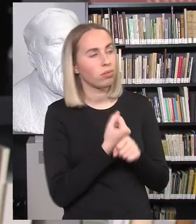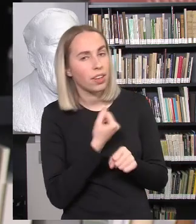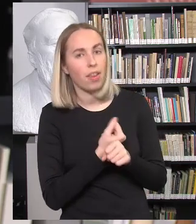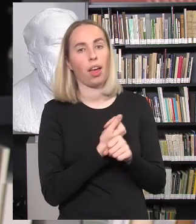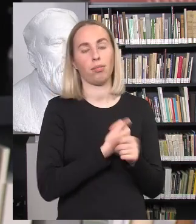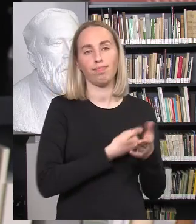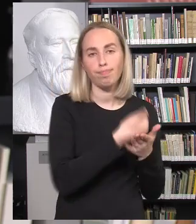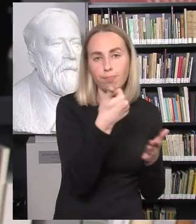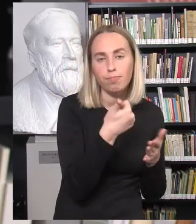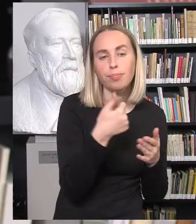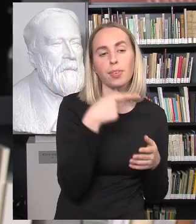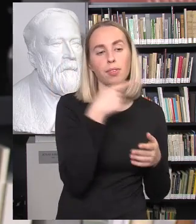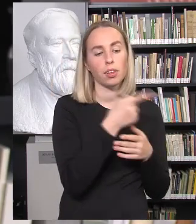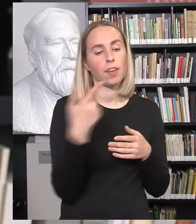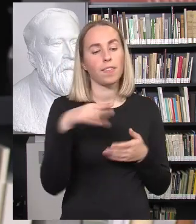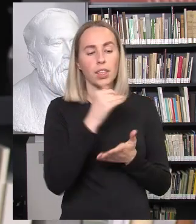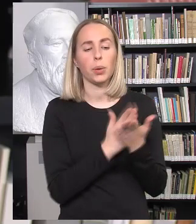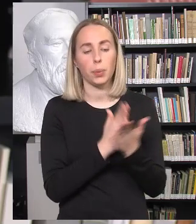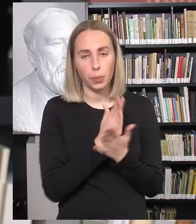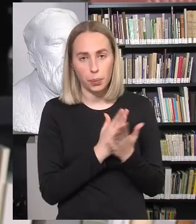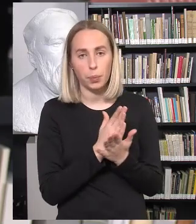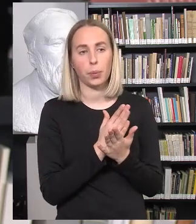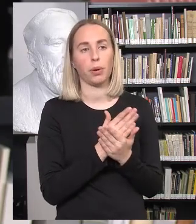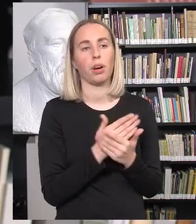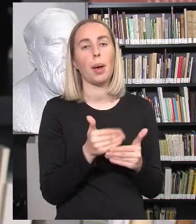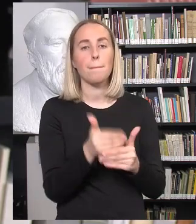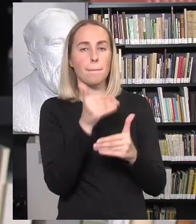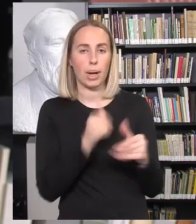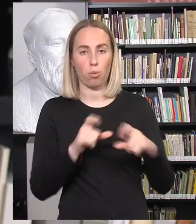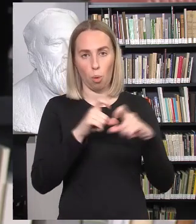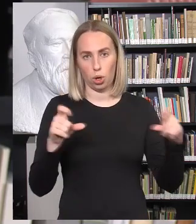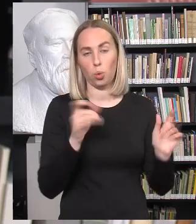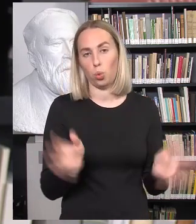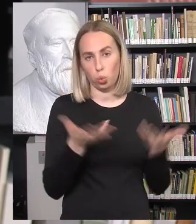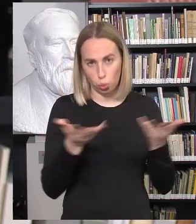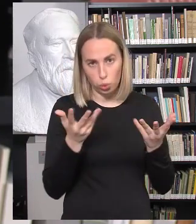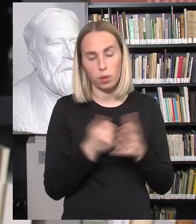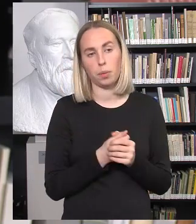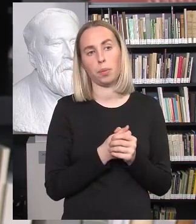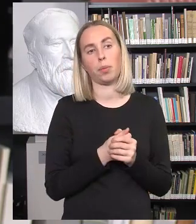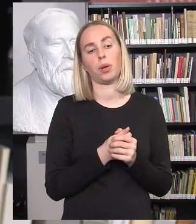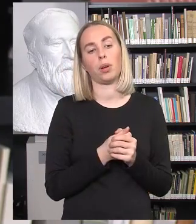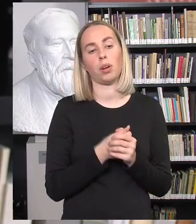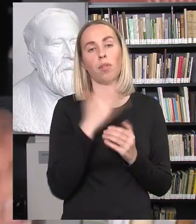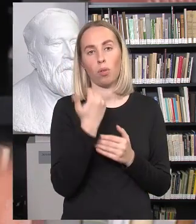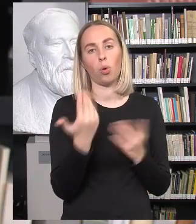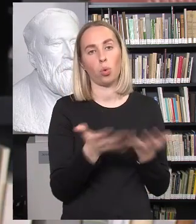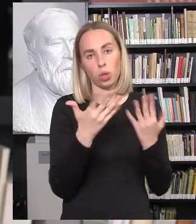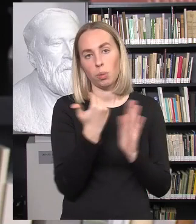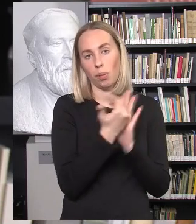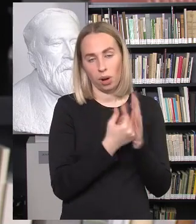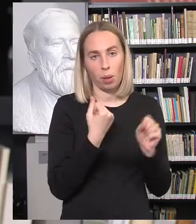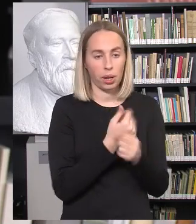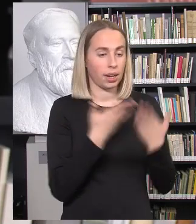Tai iš tiesų, tai įgūdžiai prasideda nuo prieš mokytinio augdymo, nes dar reikėtų skaikyti ir prieš mokytinio augdymo programą. Ir